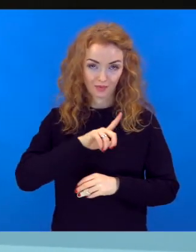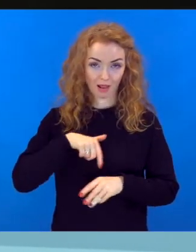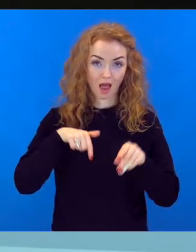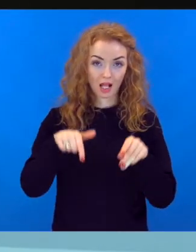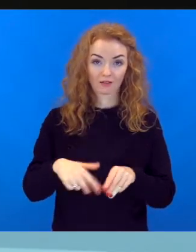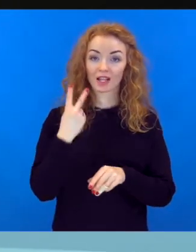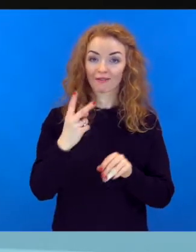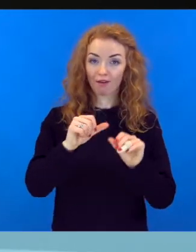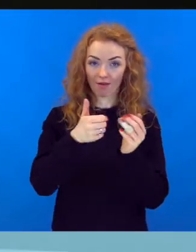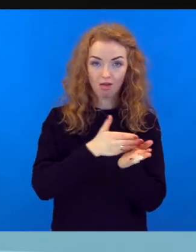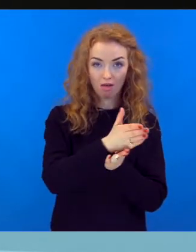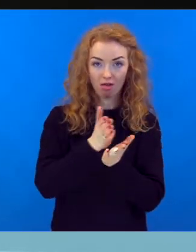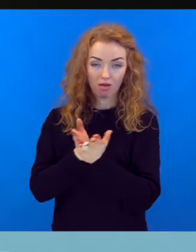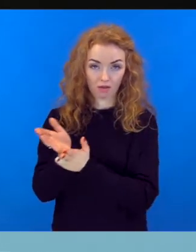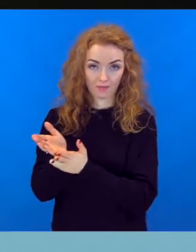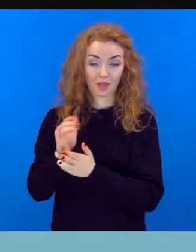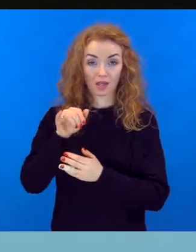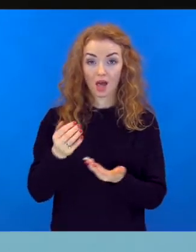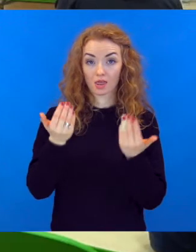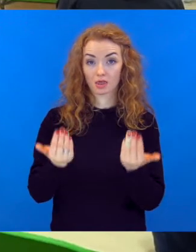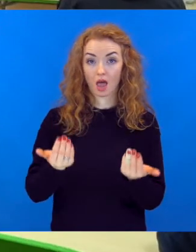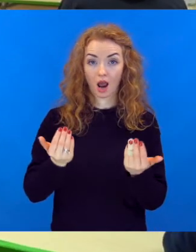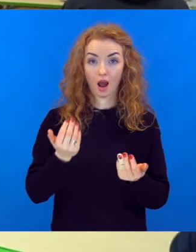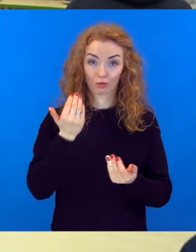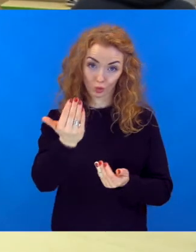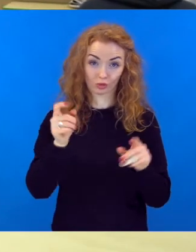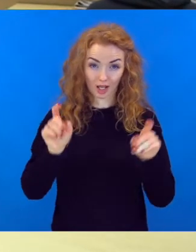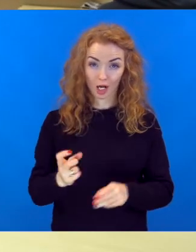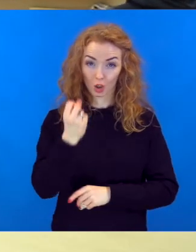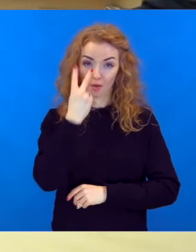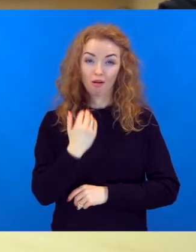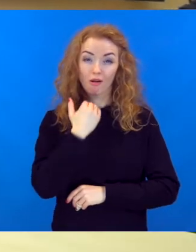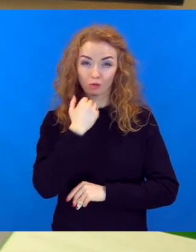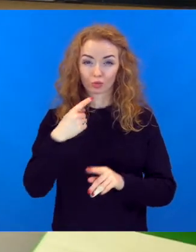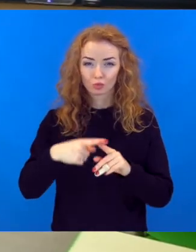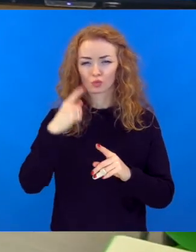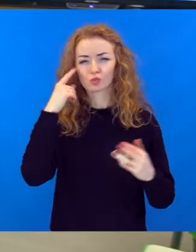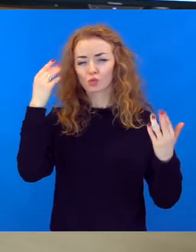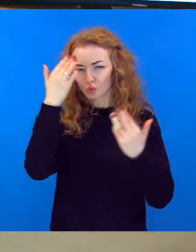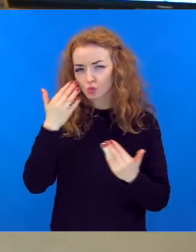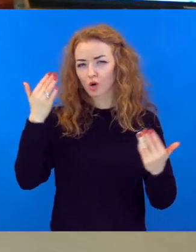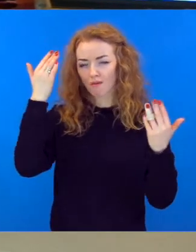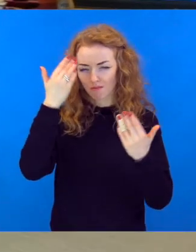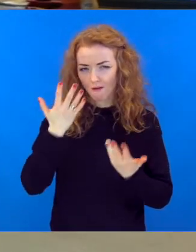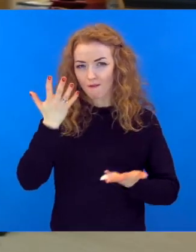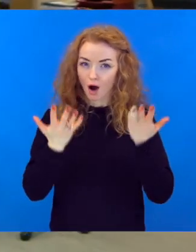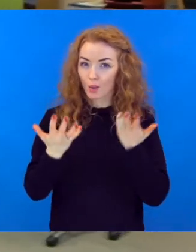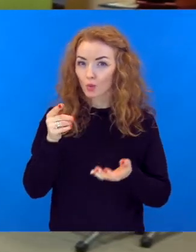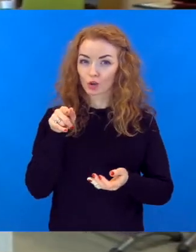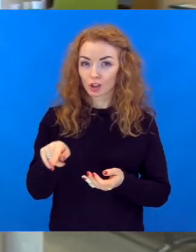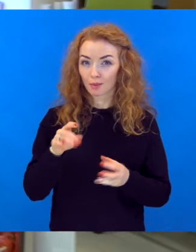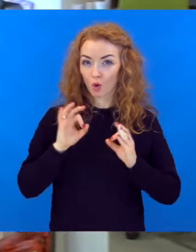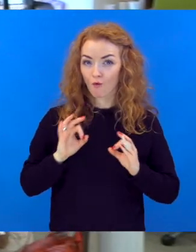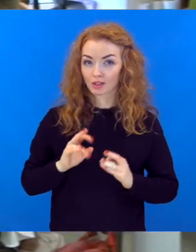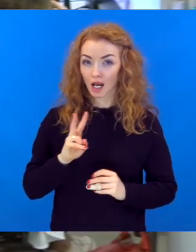Latvijā tev ir divi ceļi, kā tu vari kļūt par skolotāju, ja tu tagad esi sēdi 12. klases solā un tu domā, šis varbūt